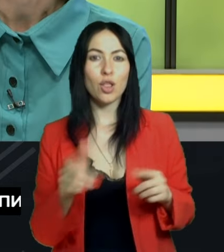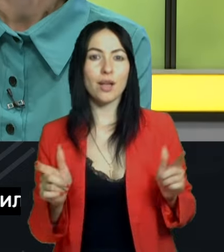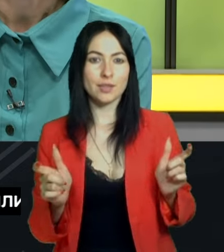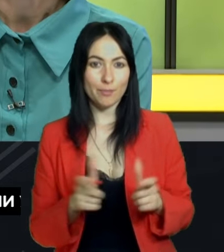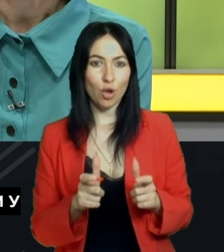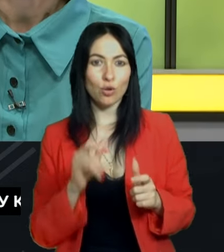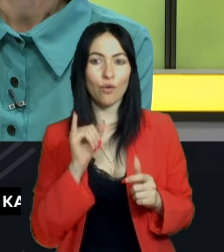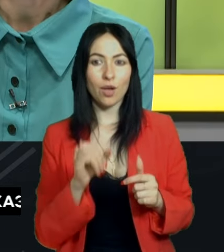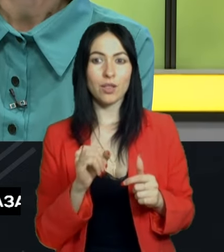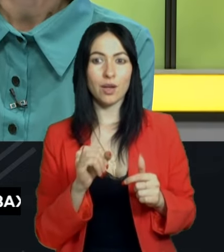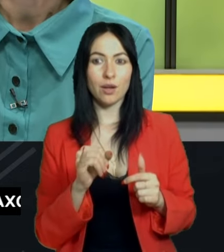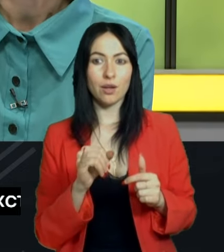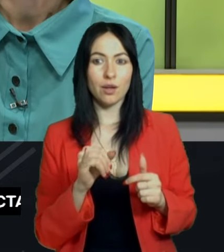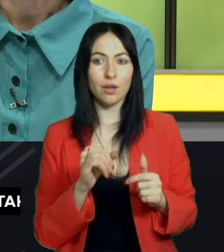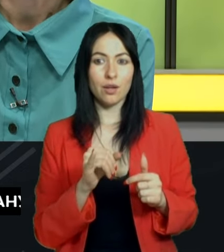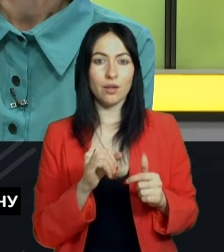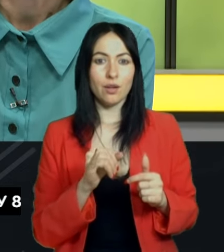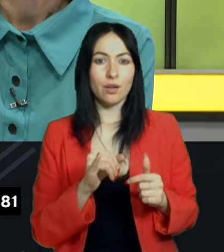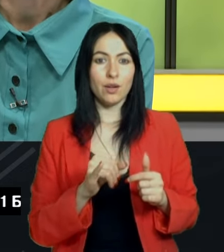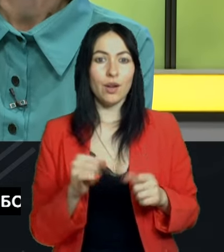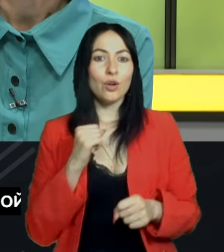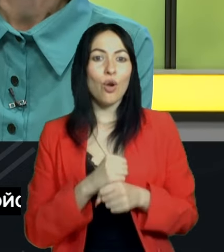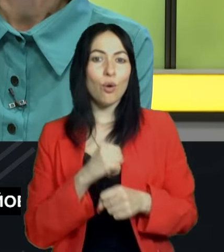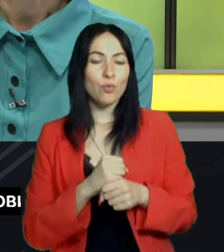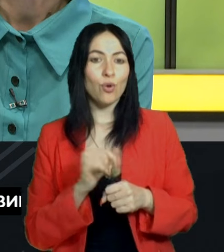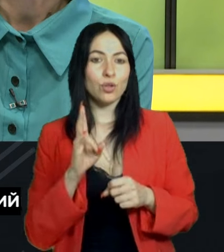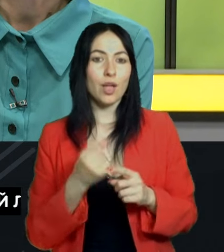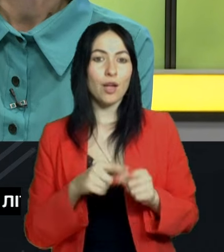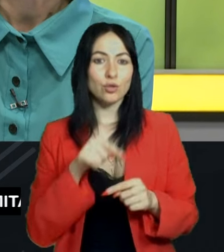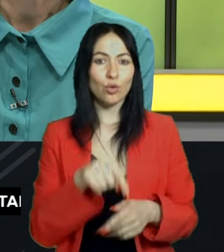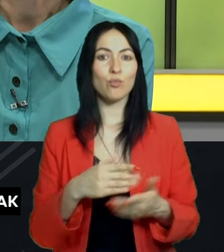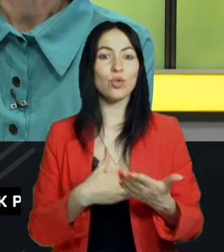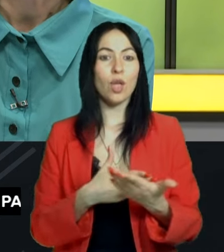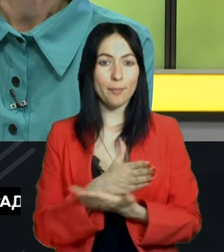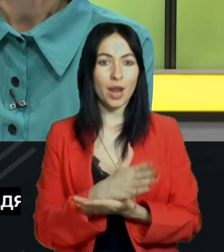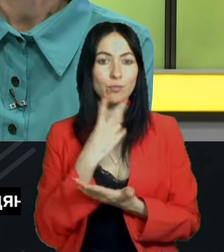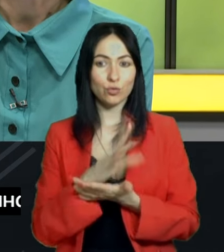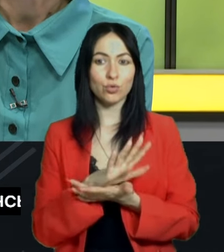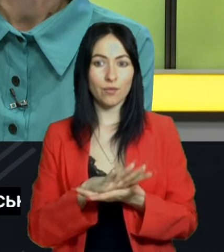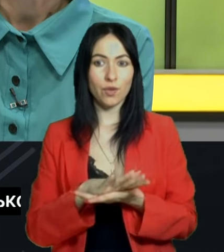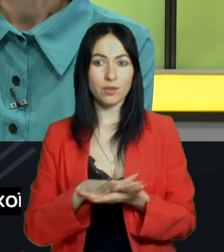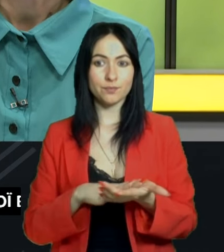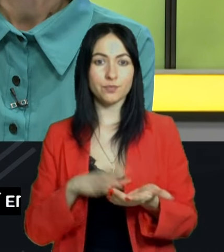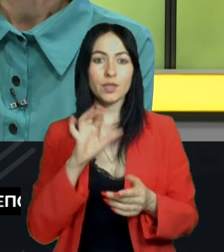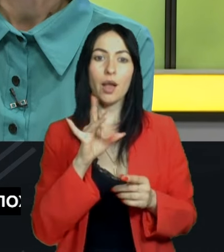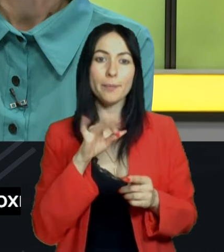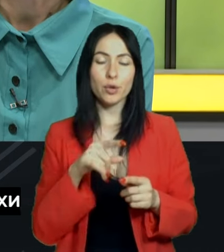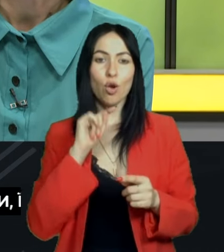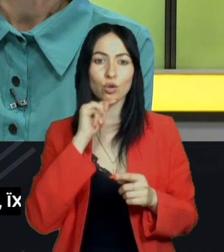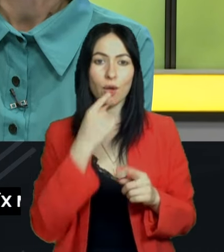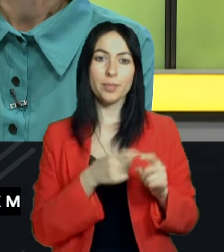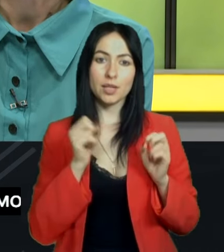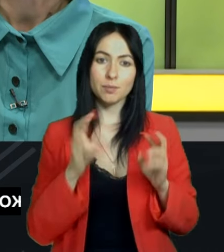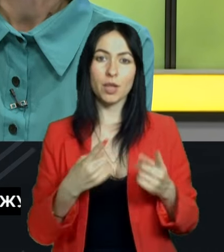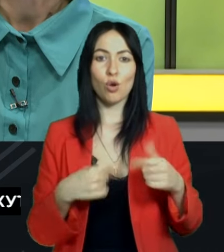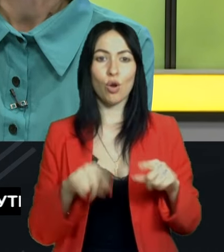робота на цьому напрямку триває, і Бюро економічної безпеки, органи прокуратури